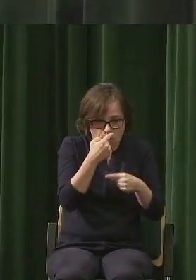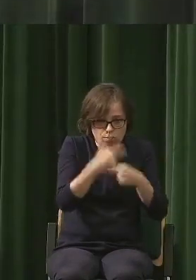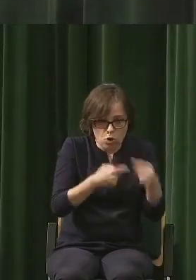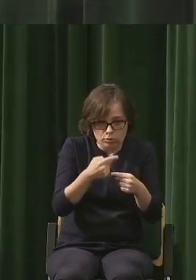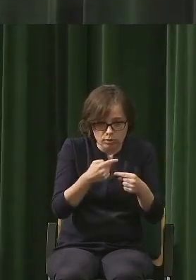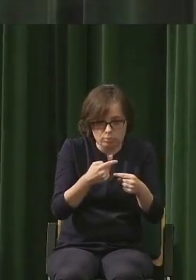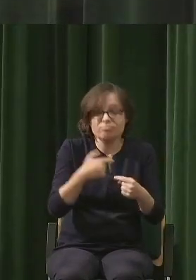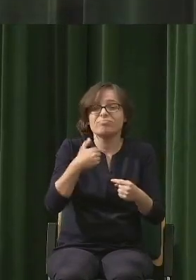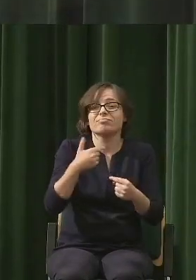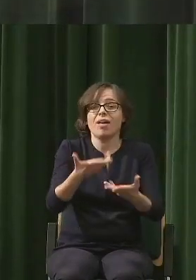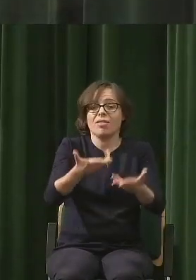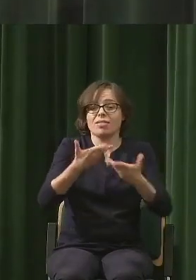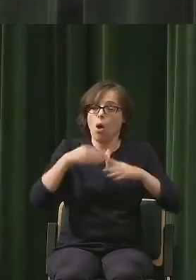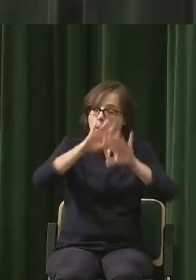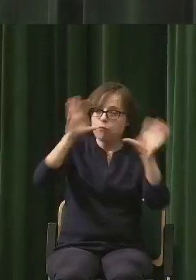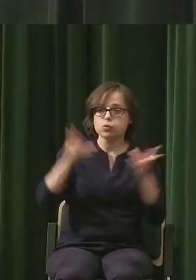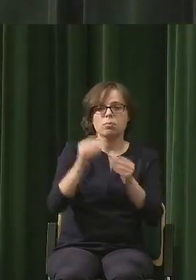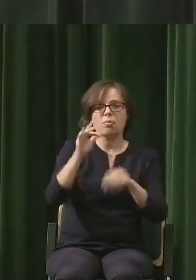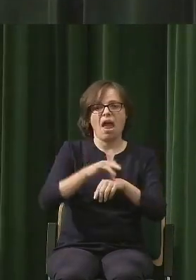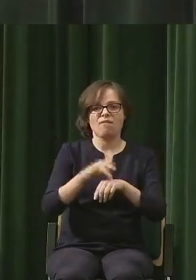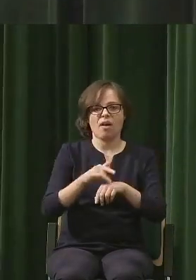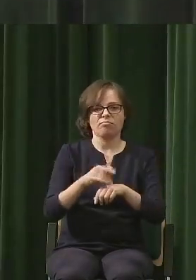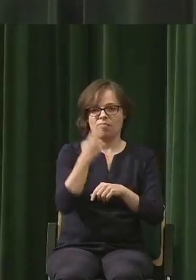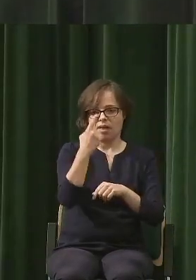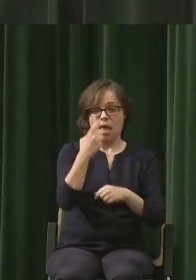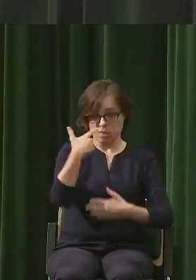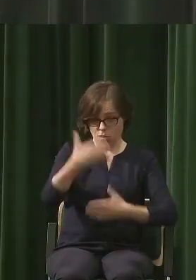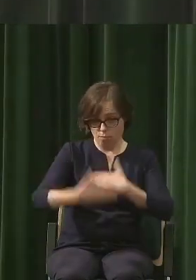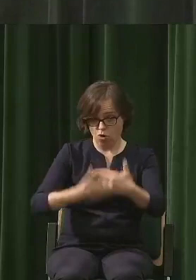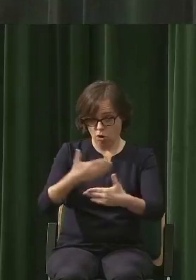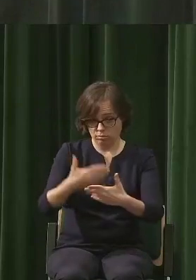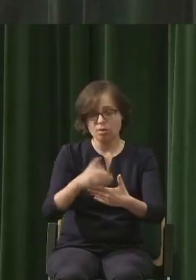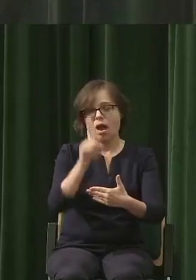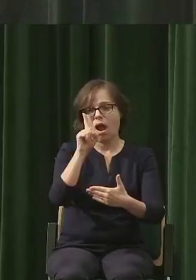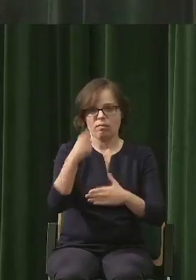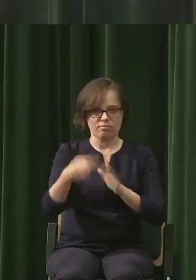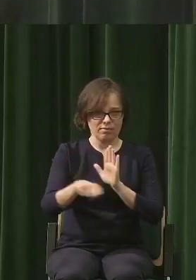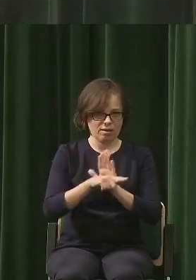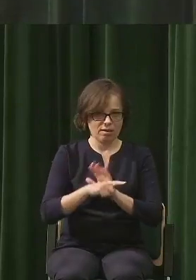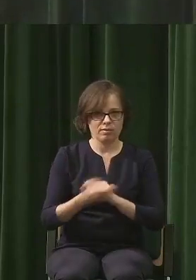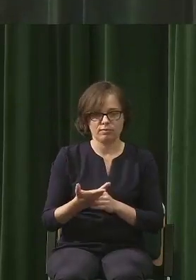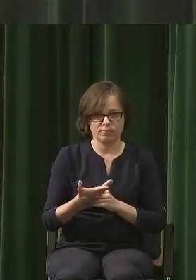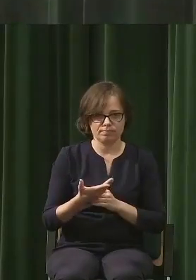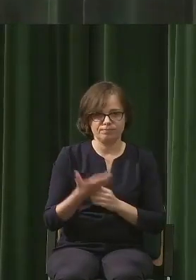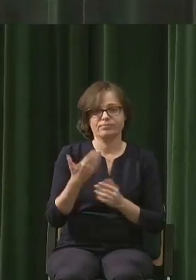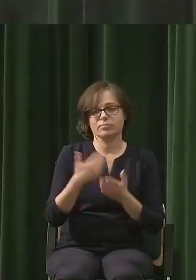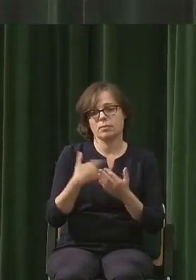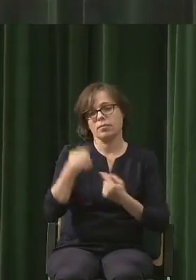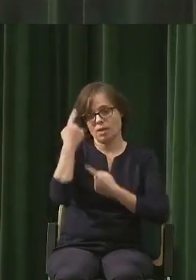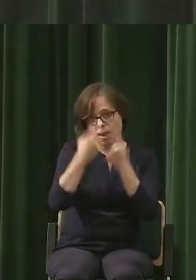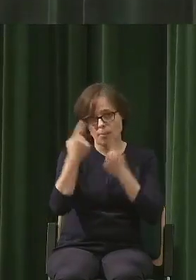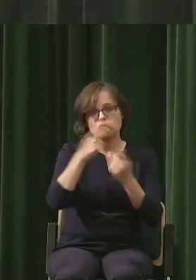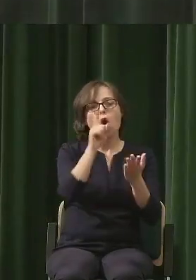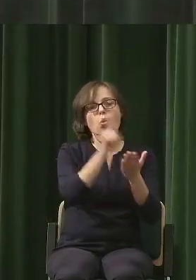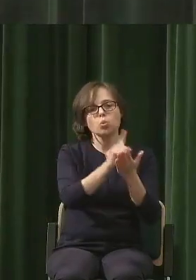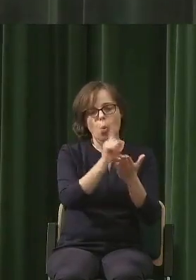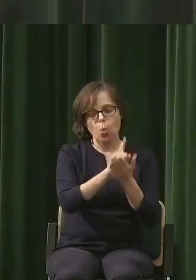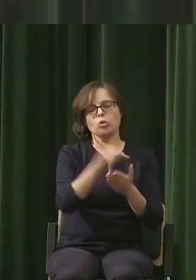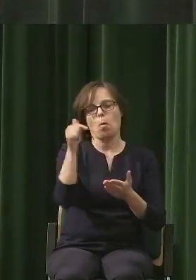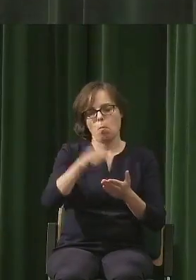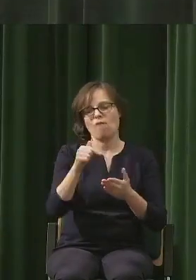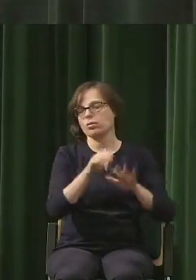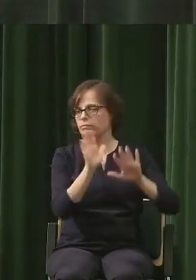negatywny proces. Więc z jednej strony powinniśmy sobie odpuścić, na przykład nie sukces, ale